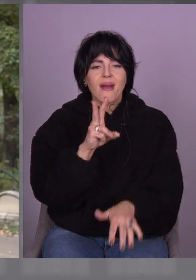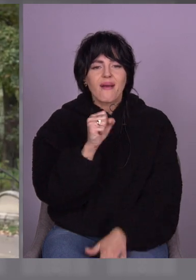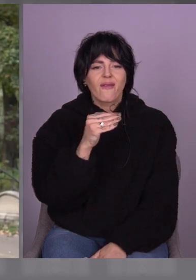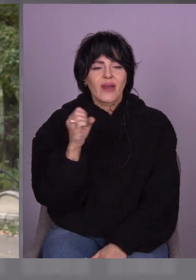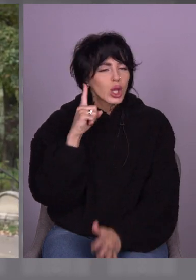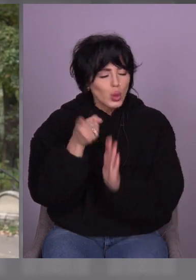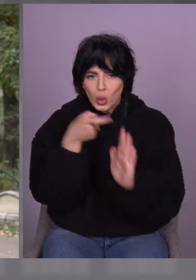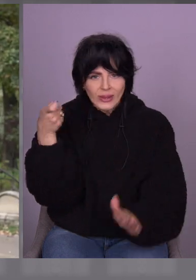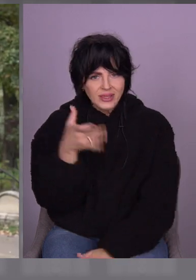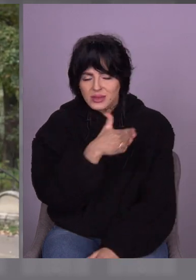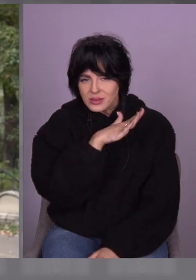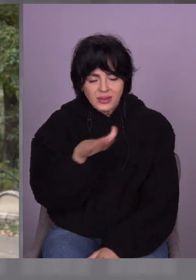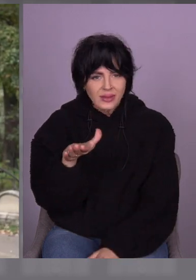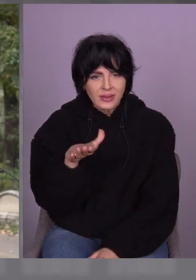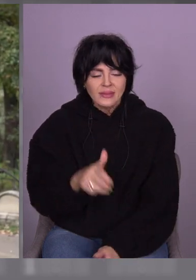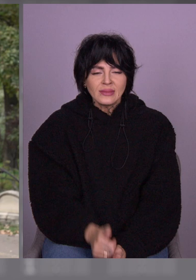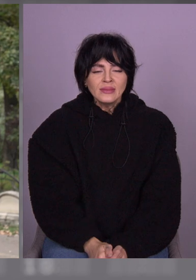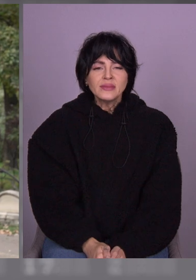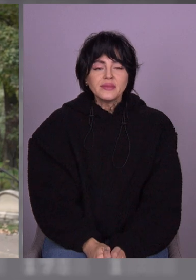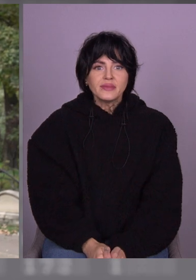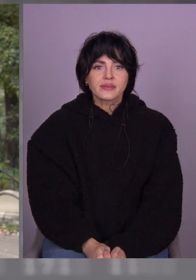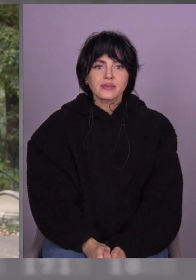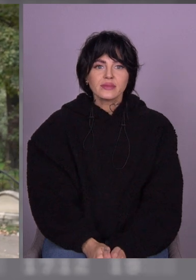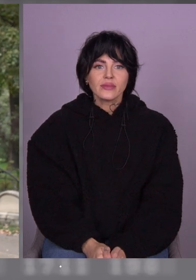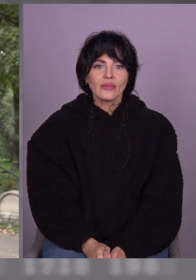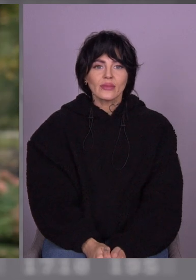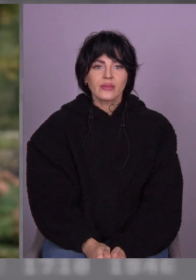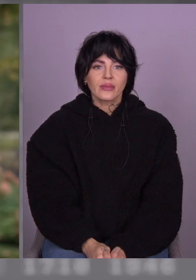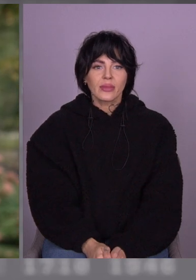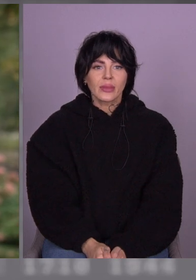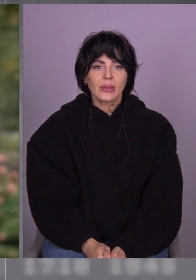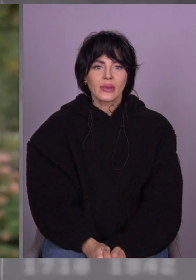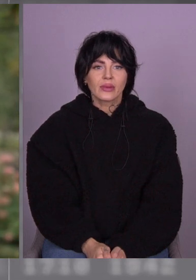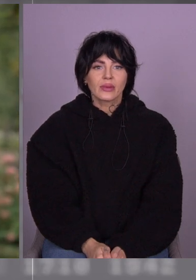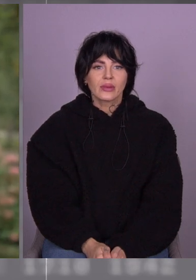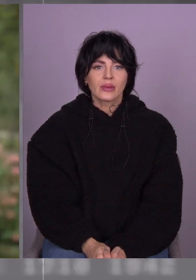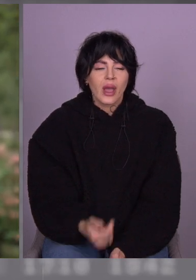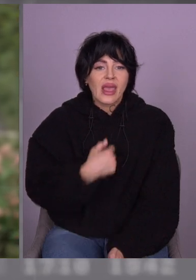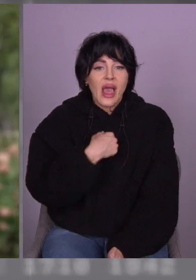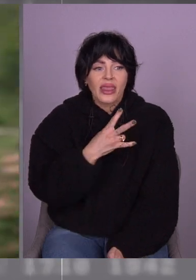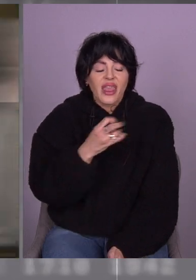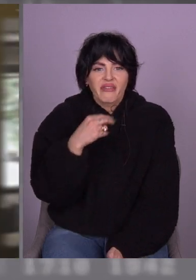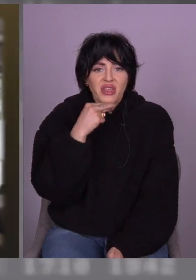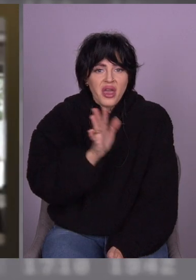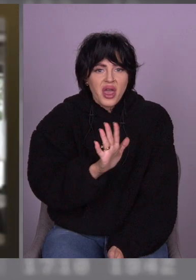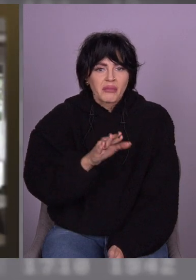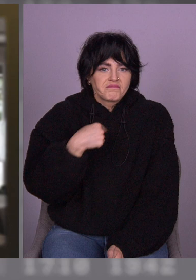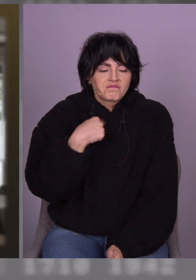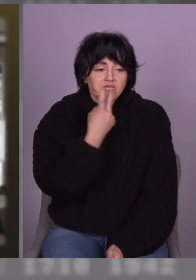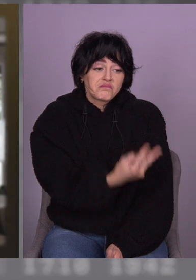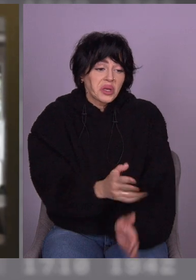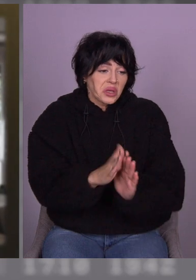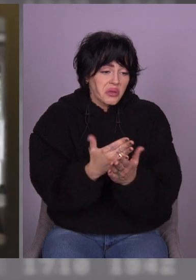Що тому я не впізнав? А я... Та я якось не придав цьому значення. Ну